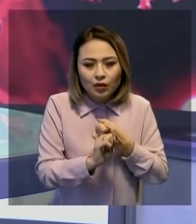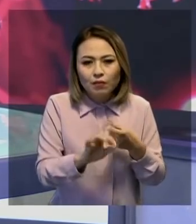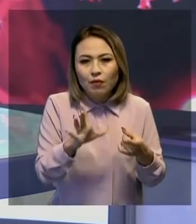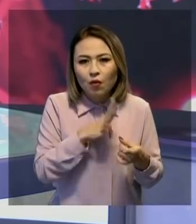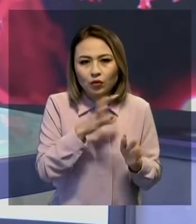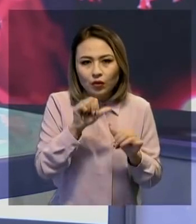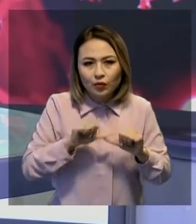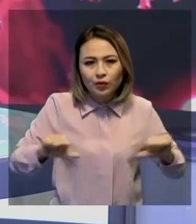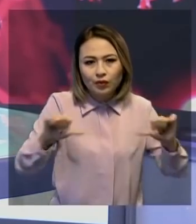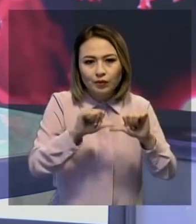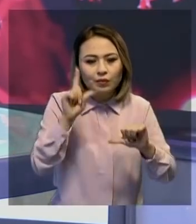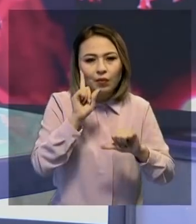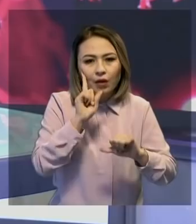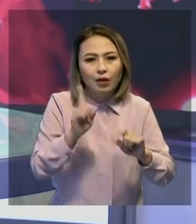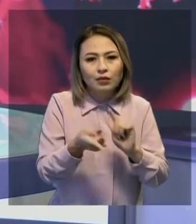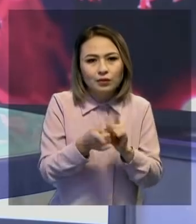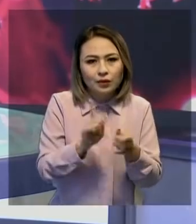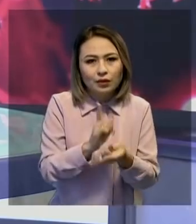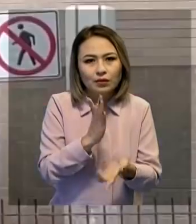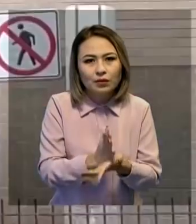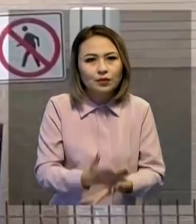ұқтырғандарды оқшауылау тәртібін өзгертті.